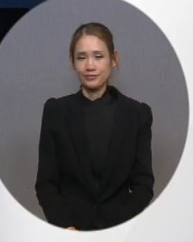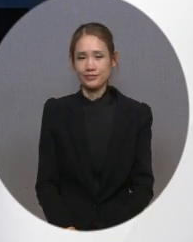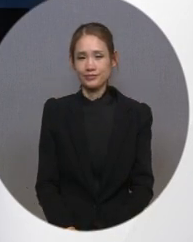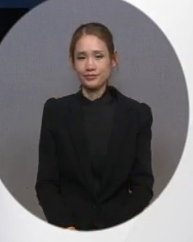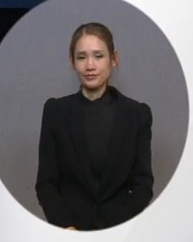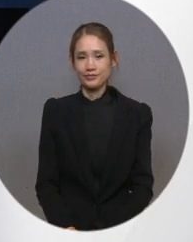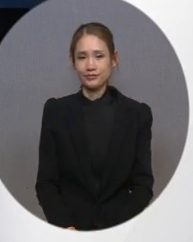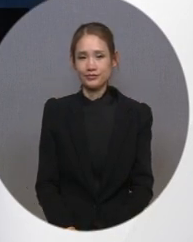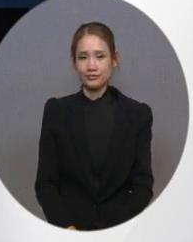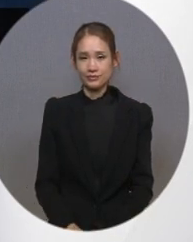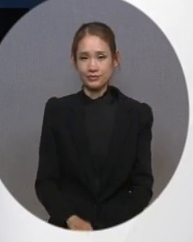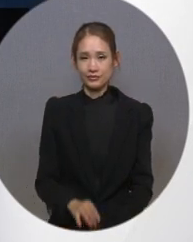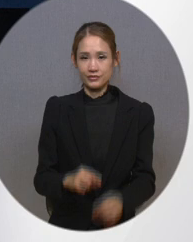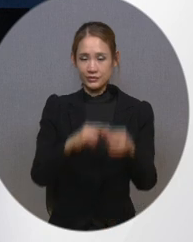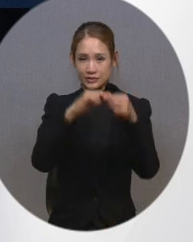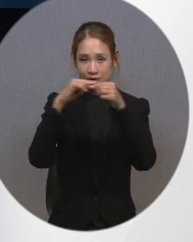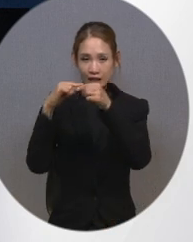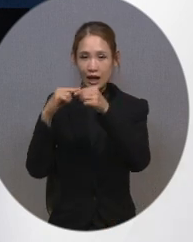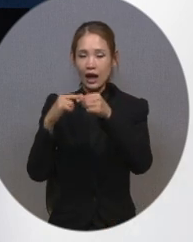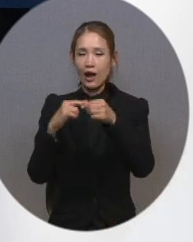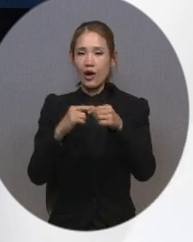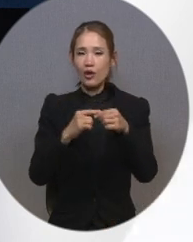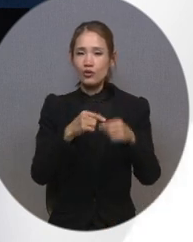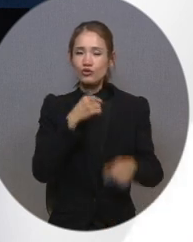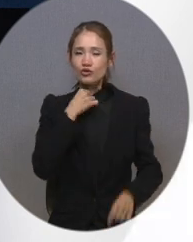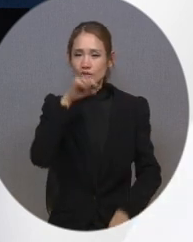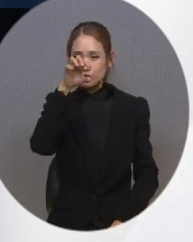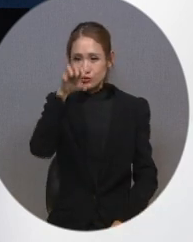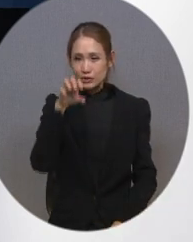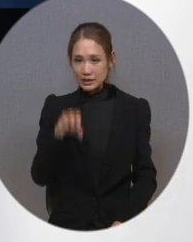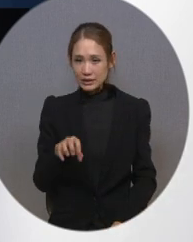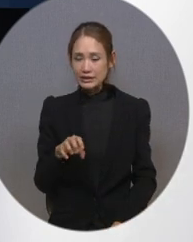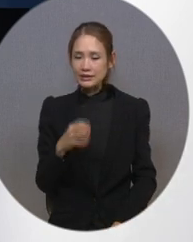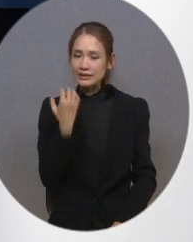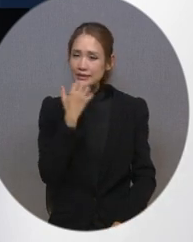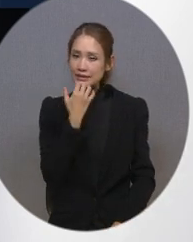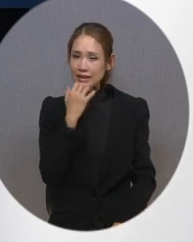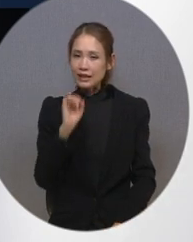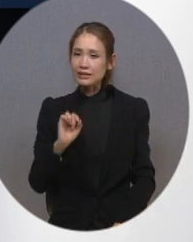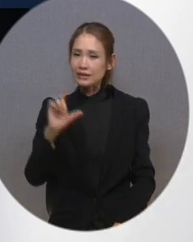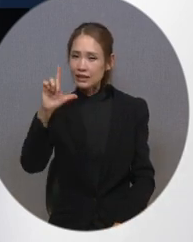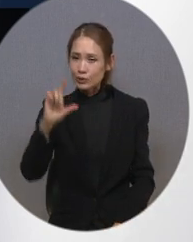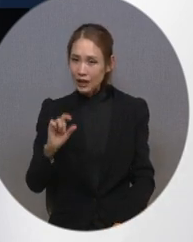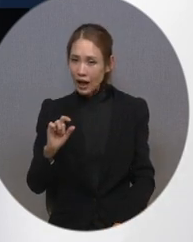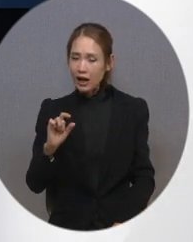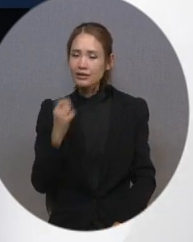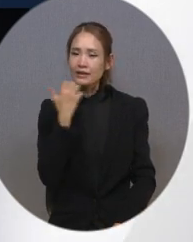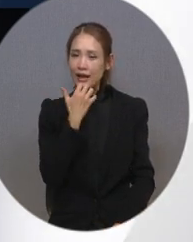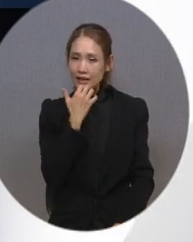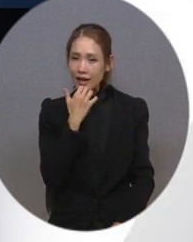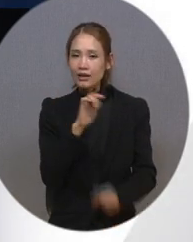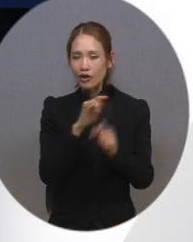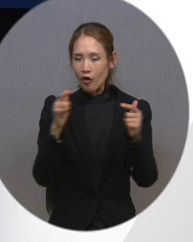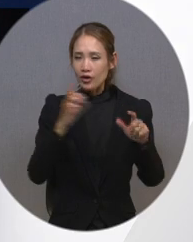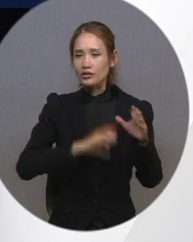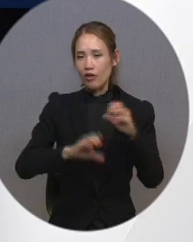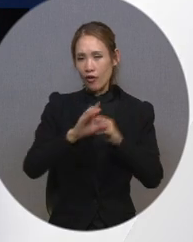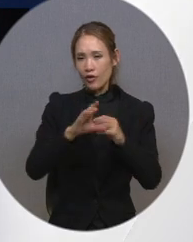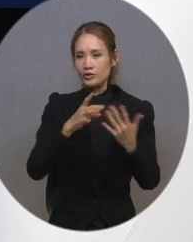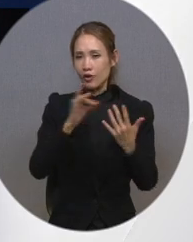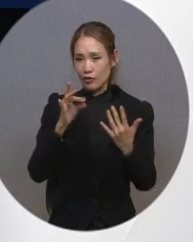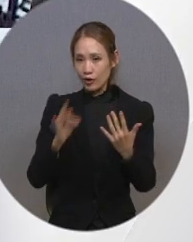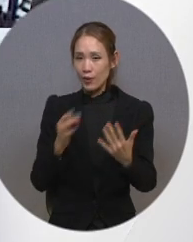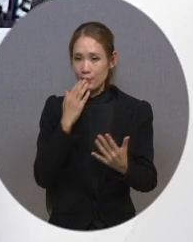또한 자막 위치, 자막 크기, 자막 색상, 자막 분리 등의 추가 자막 기능들도 설정할 수 있습니다.